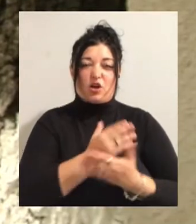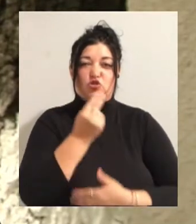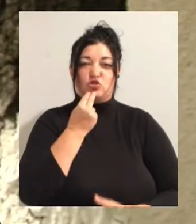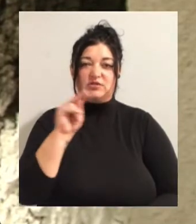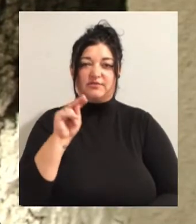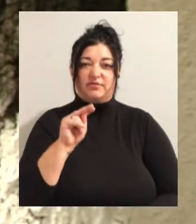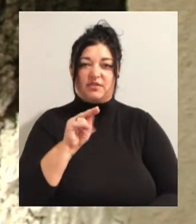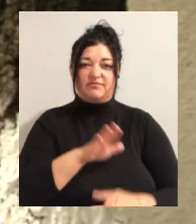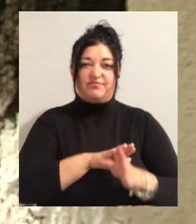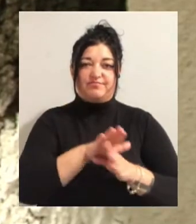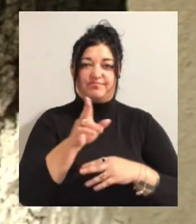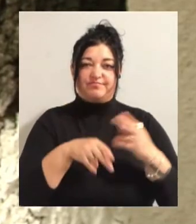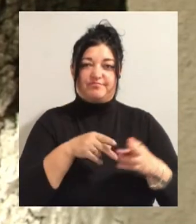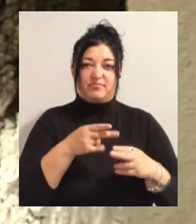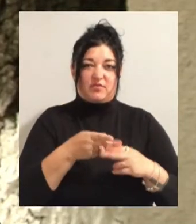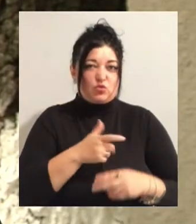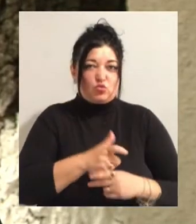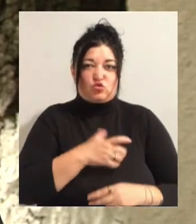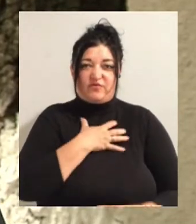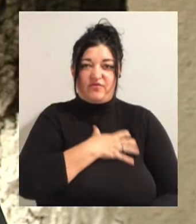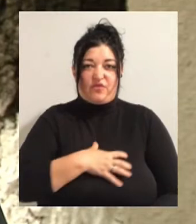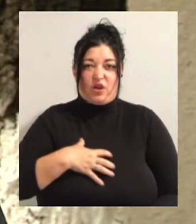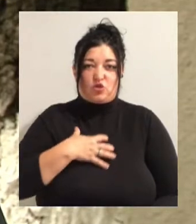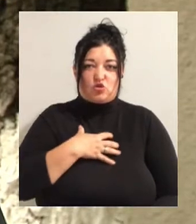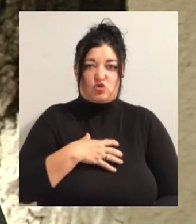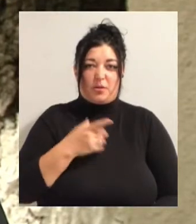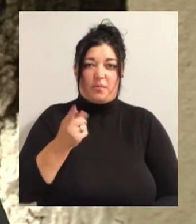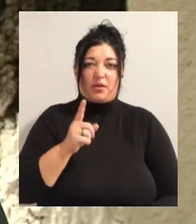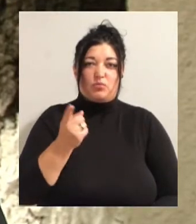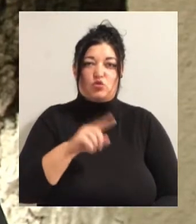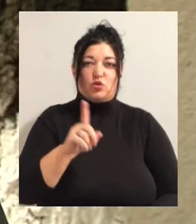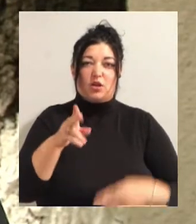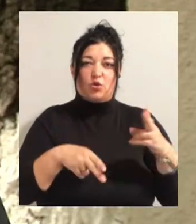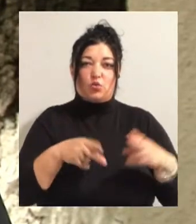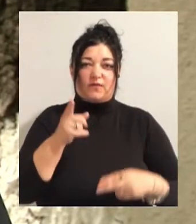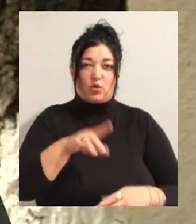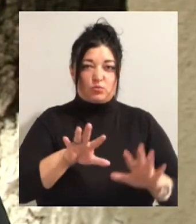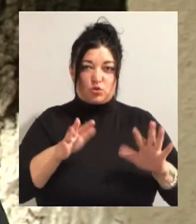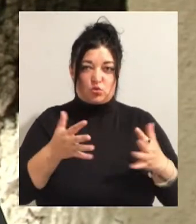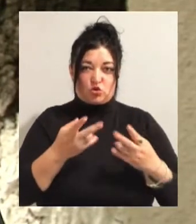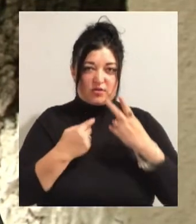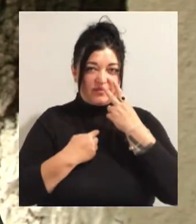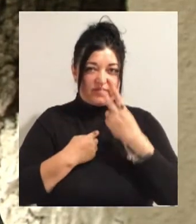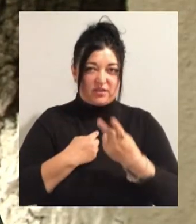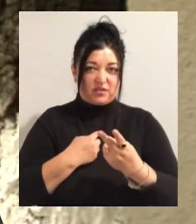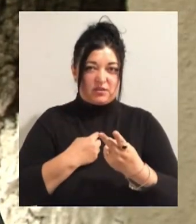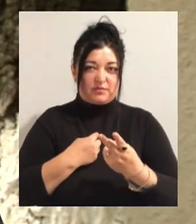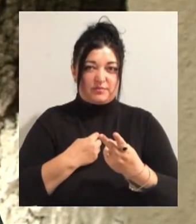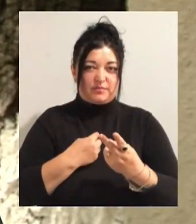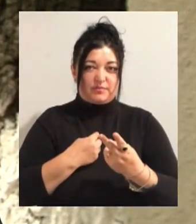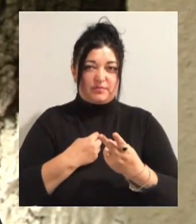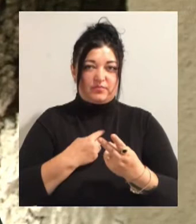лікування, світ дуже важливий. Тому що хірург в такому випадку бачить в